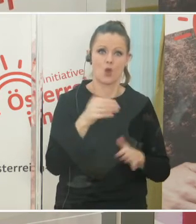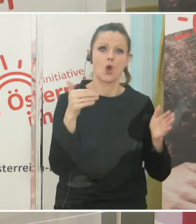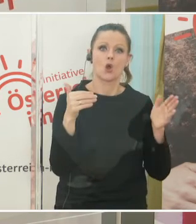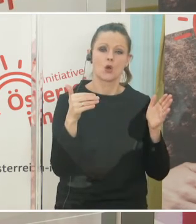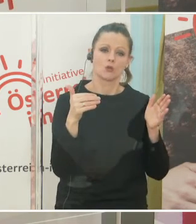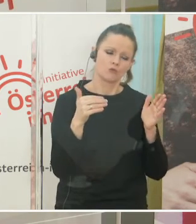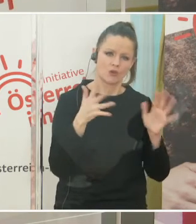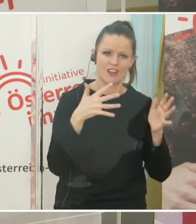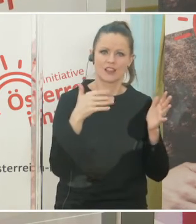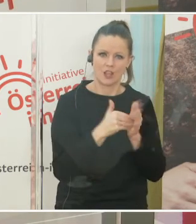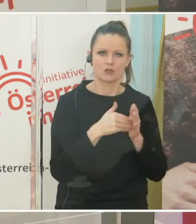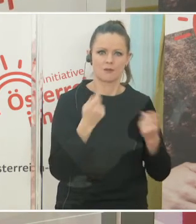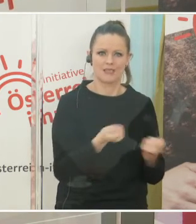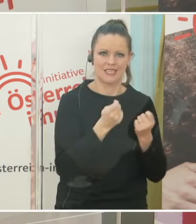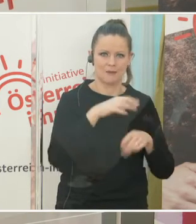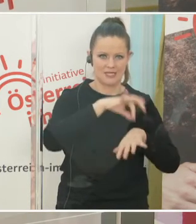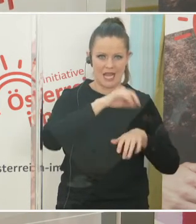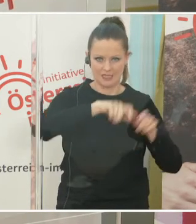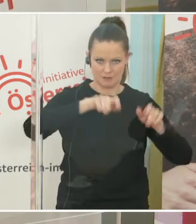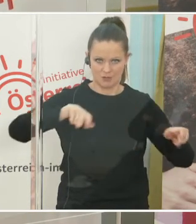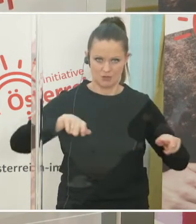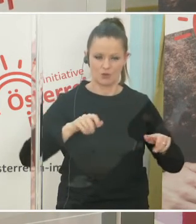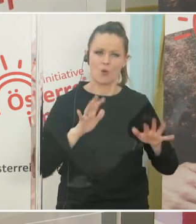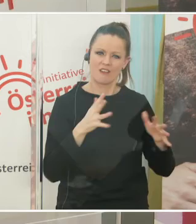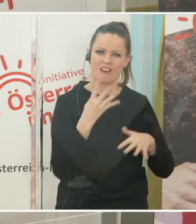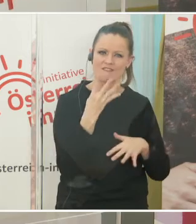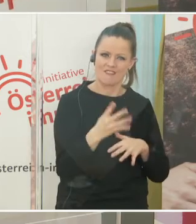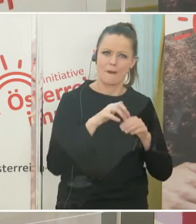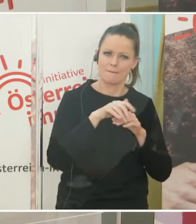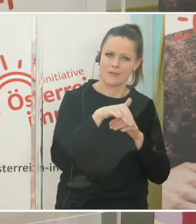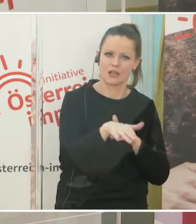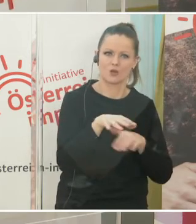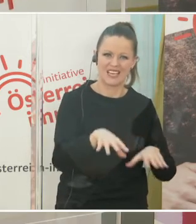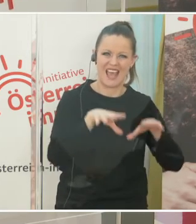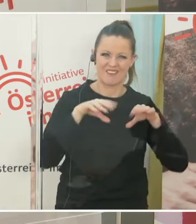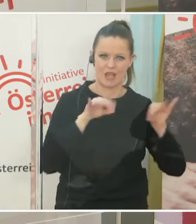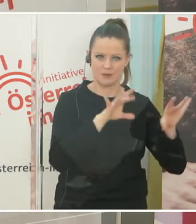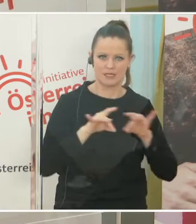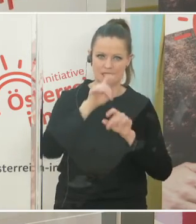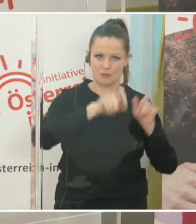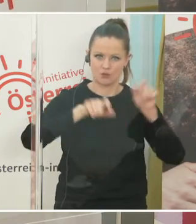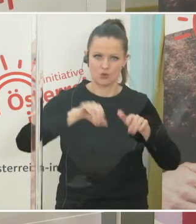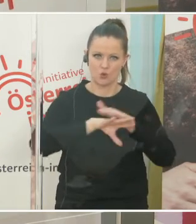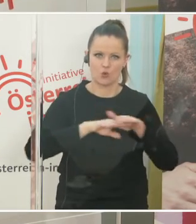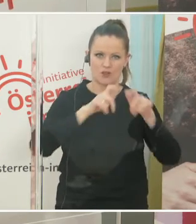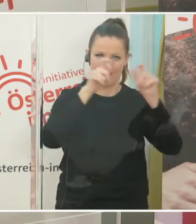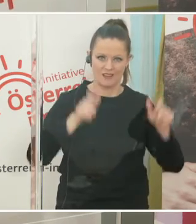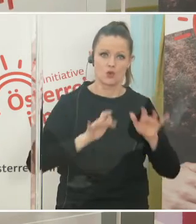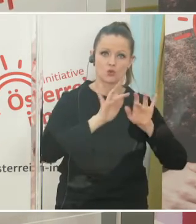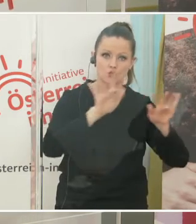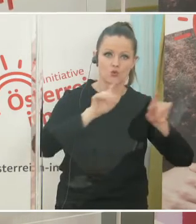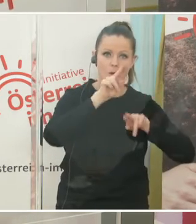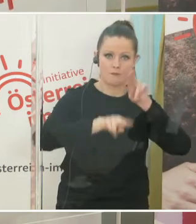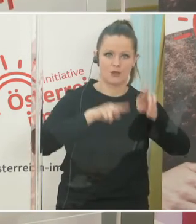und Arbeitsmedizinerinnen, die in Österreich ungefähr 4 Millionen erwerbstätige Personen in ihren Unternehmen betreuen.